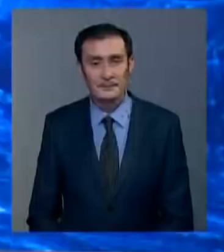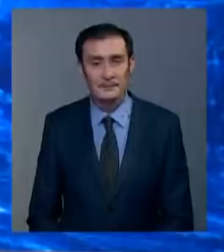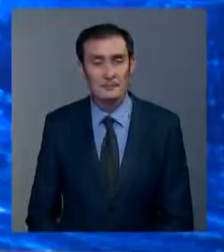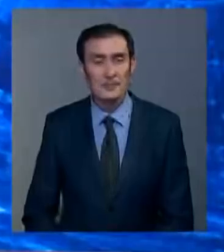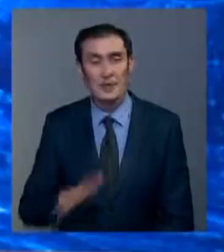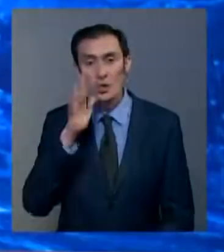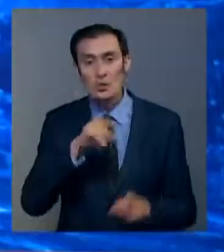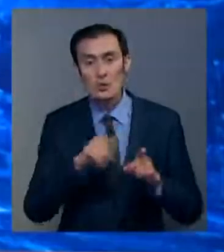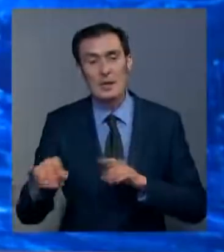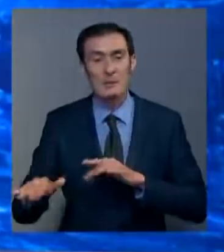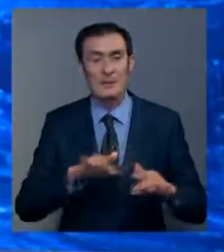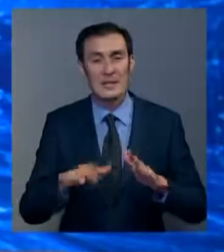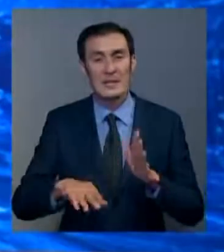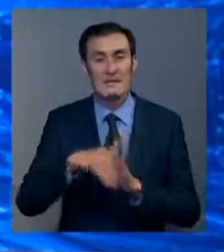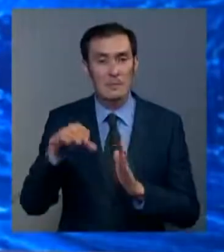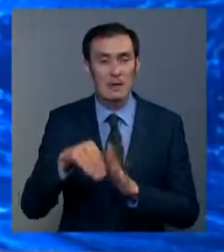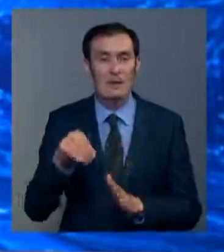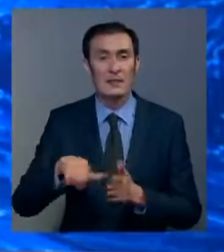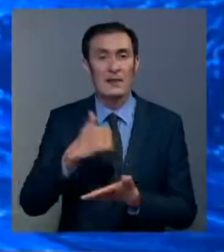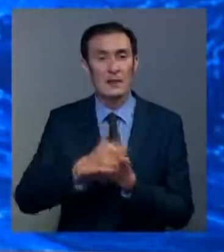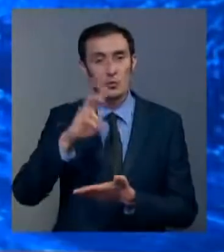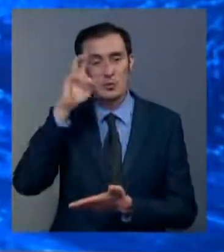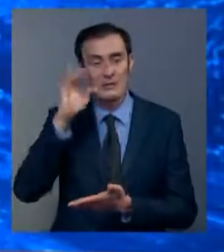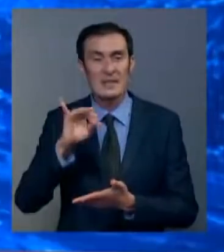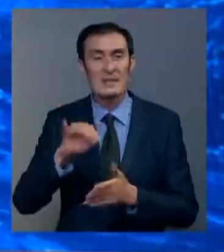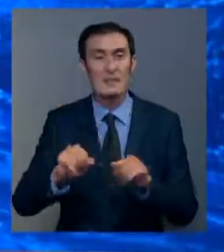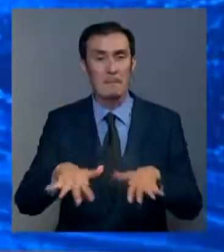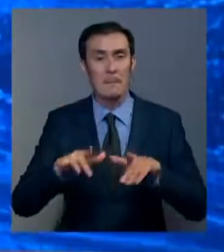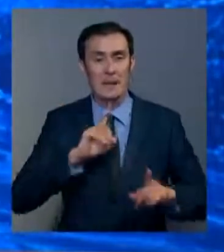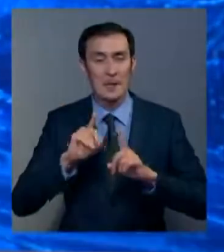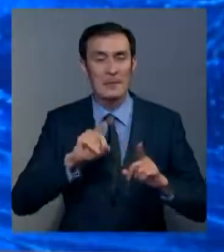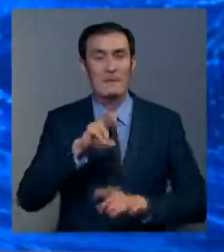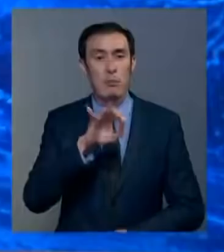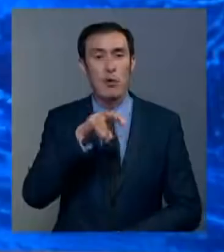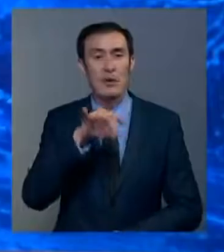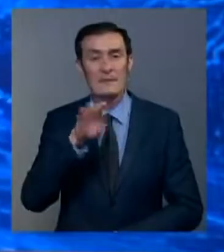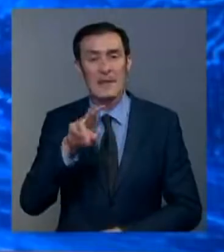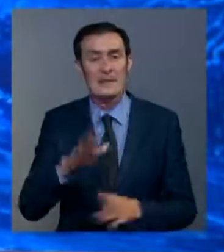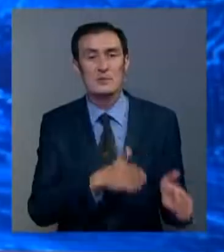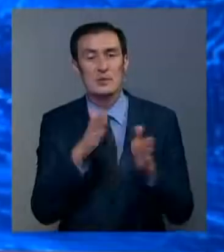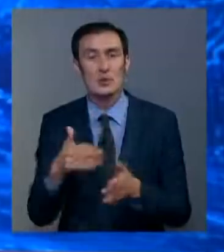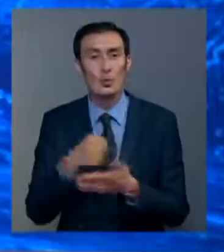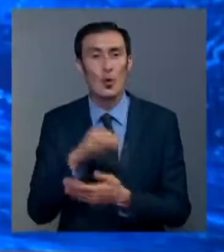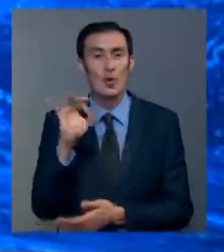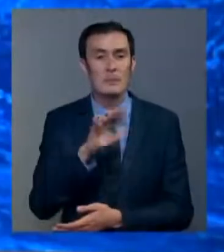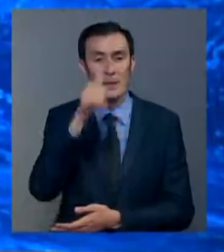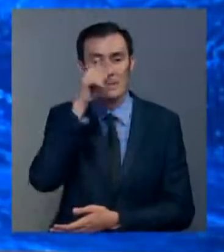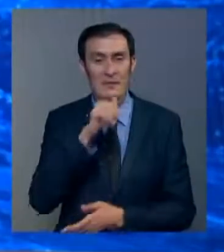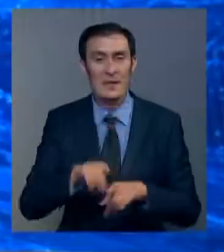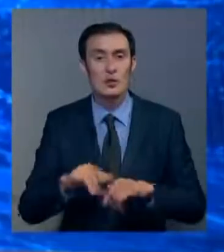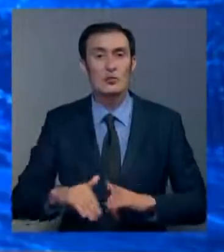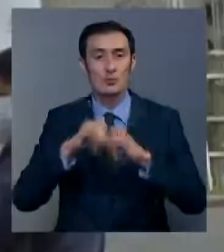Сроки проведения президентских и парламентских выборов в Боливии снова смещены и теперь на октябрь. Причиной тому является